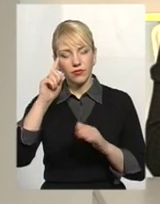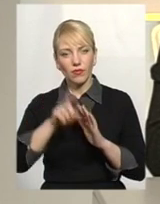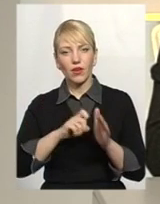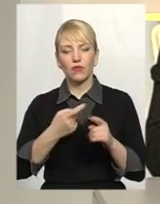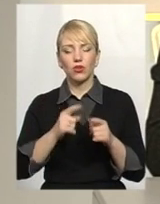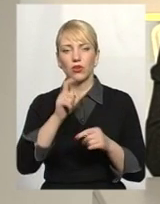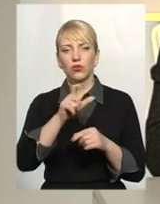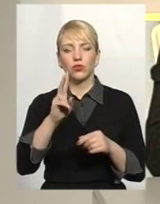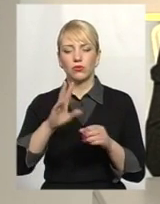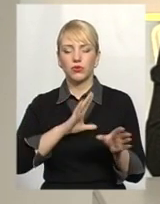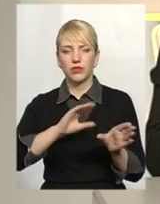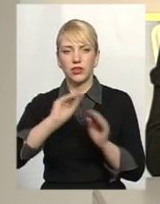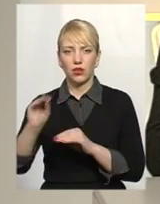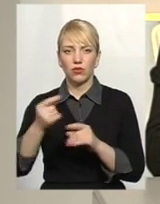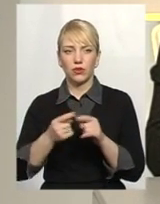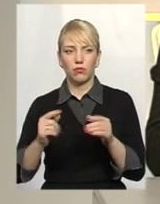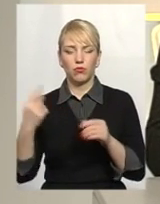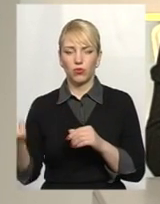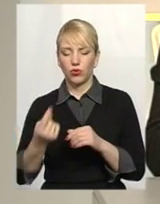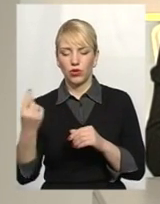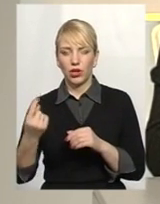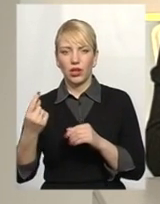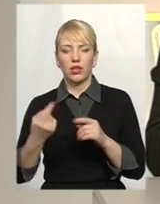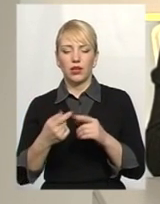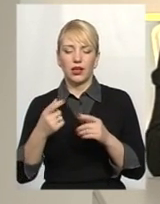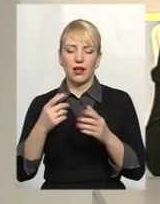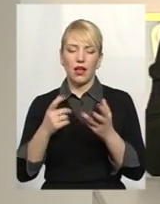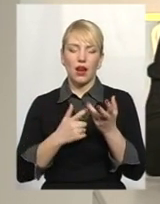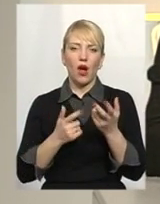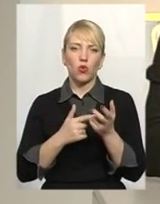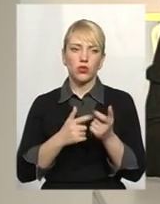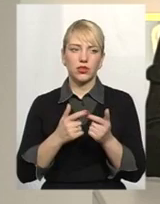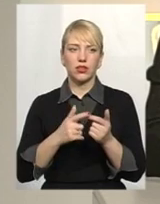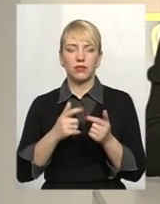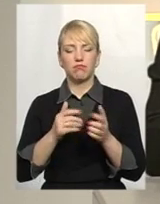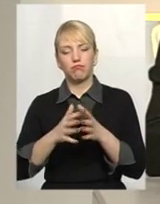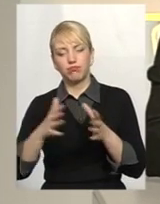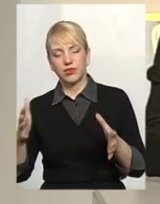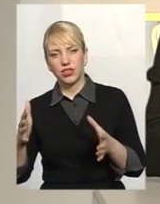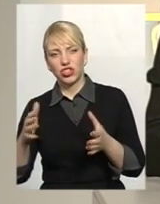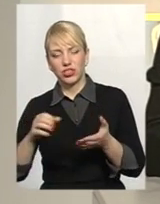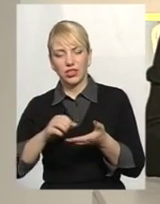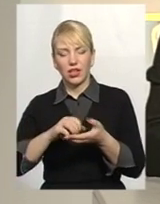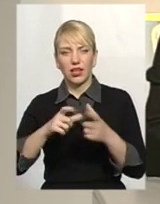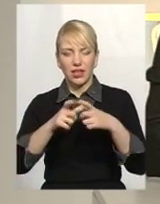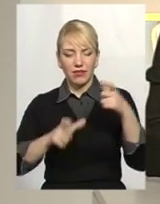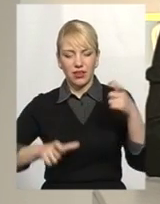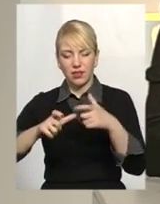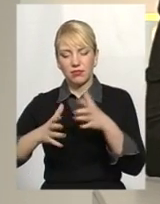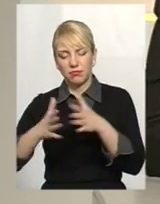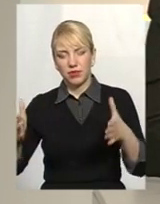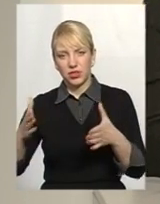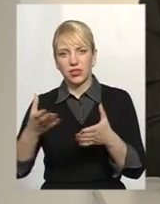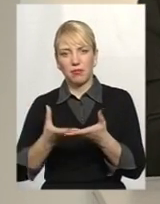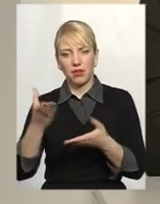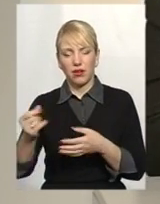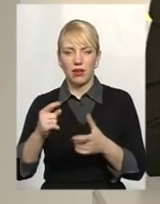де було встановлено лічильник, рахунки почали отримувати серйозно більші, чи менші, чи такі самі після